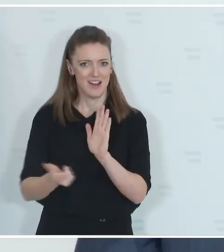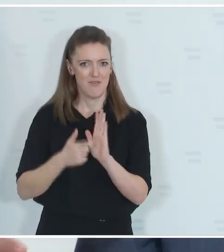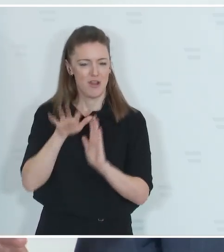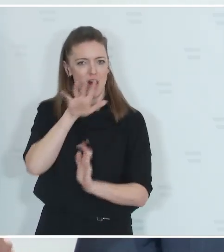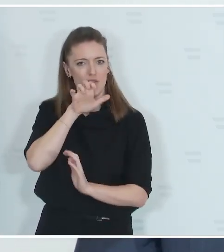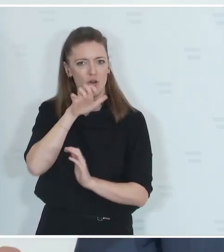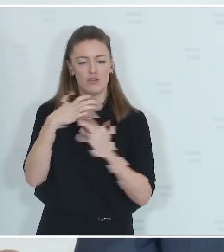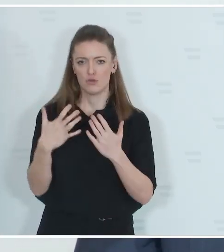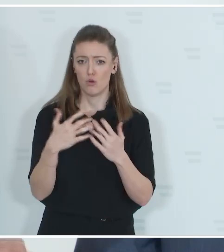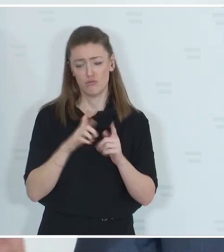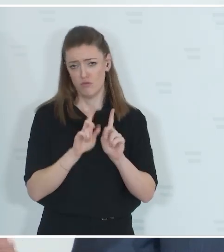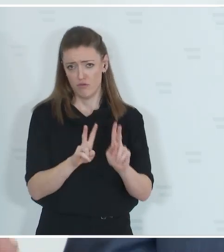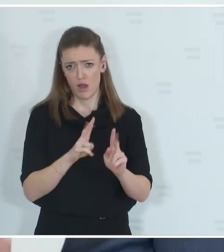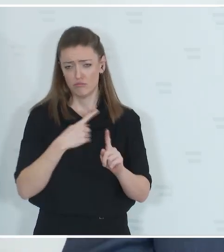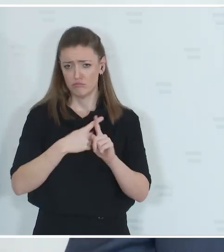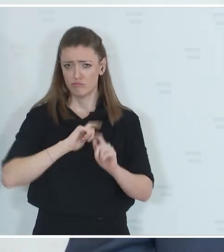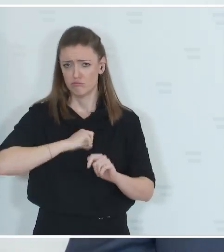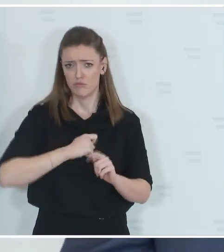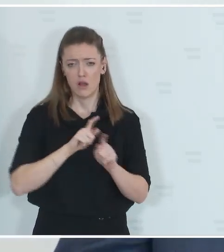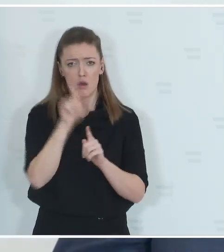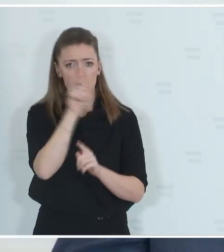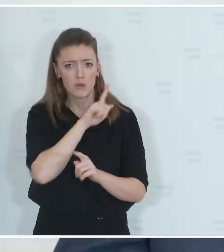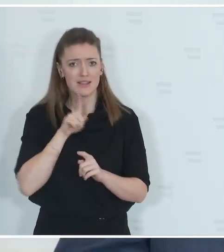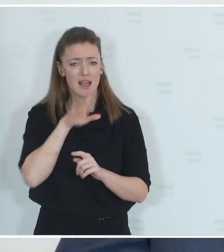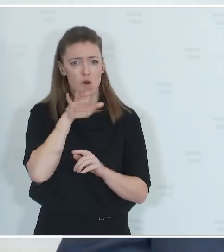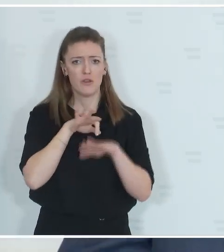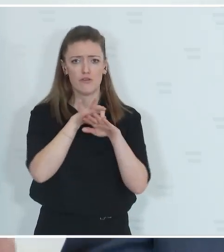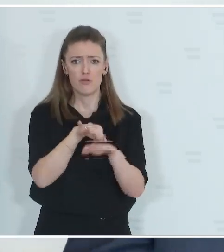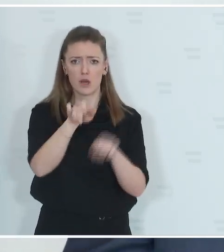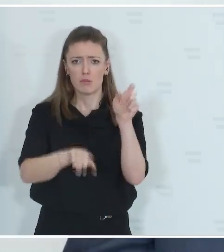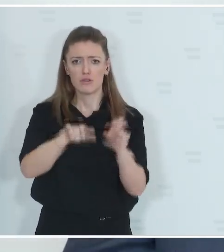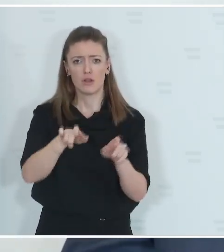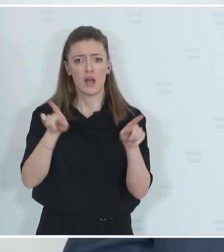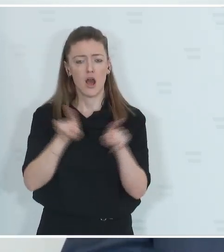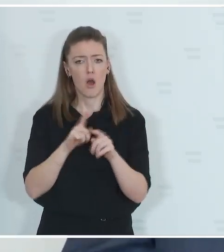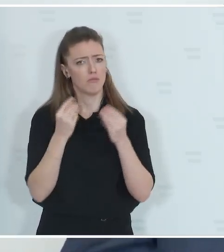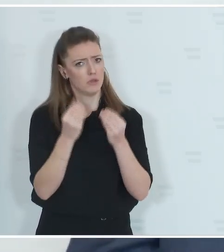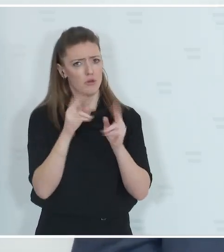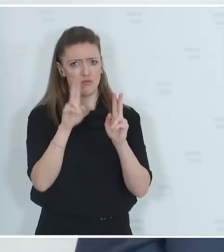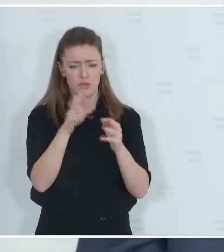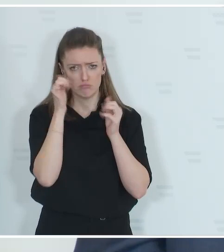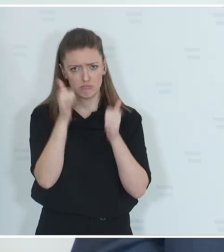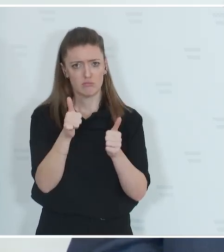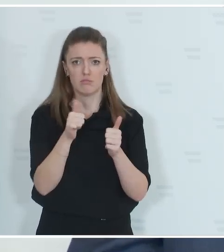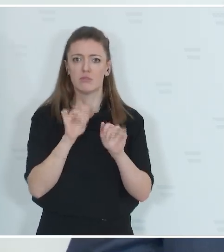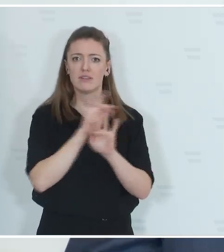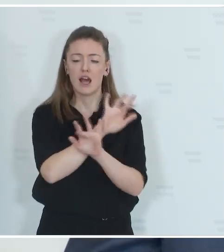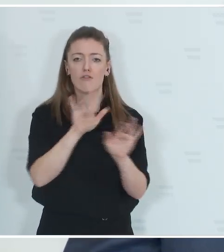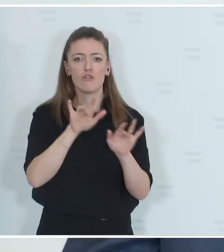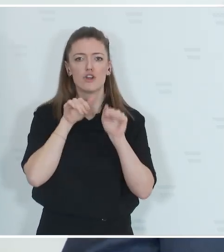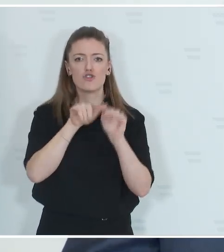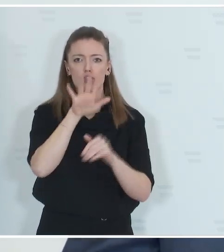Und wir begrüßen daher oder die Polizei und die Polizeihundeführer begrüßen daher sehr, dass es jetzt auch klare Regeln gibt für die